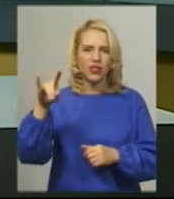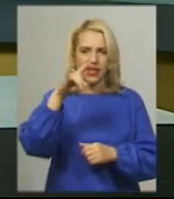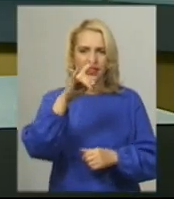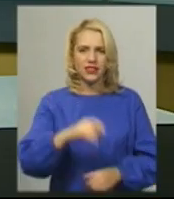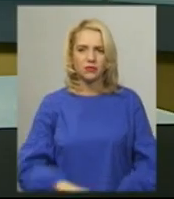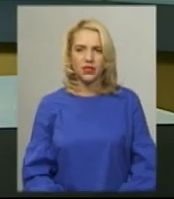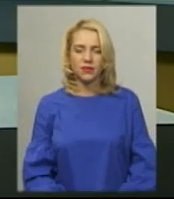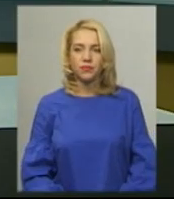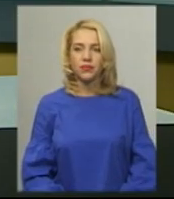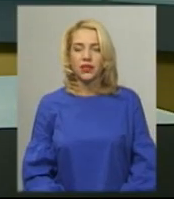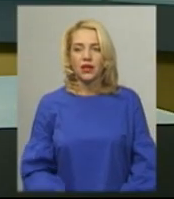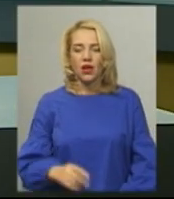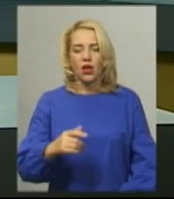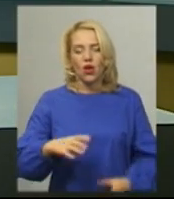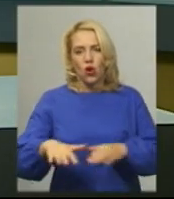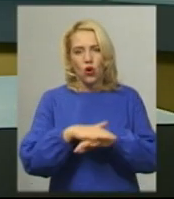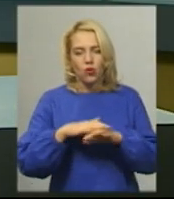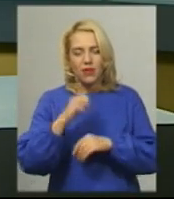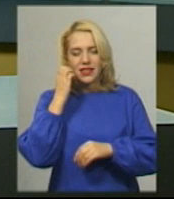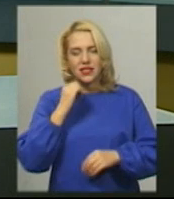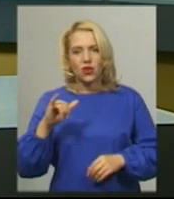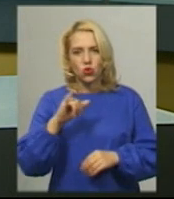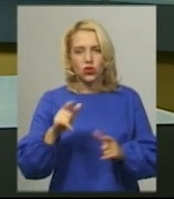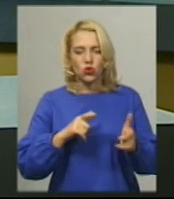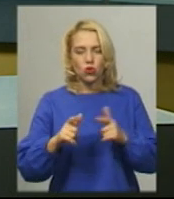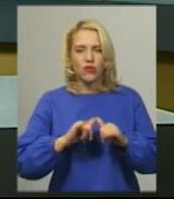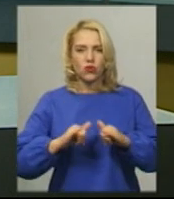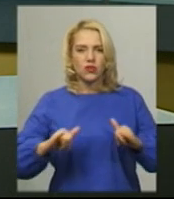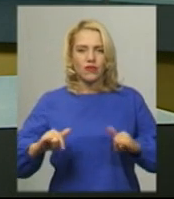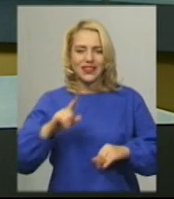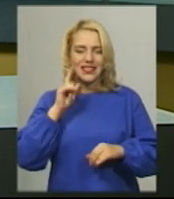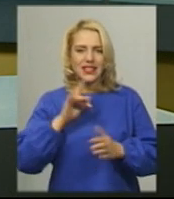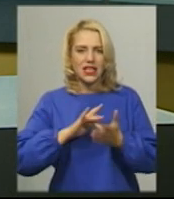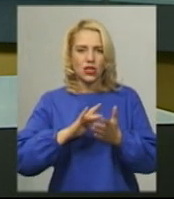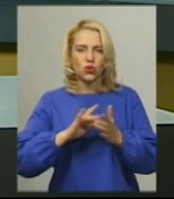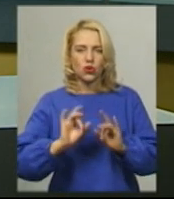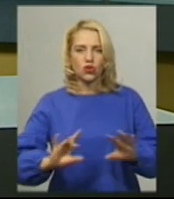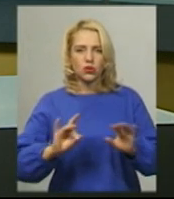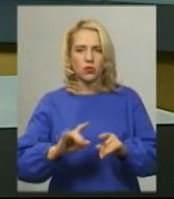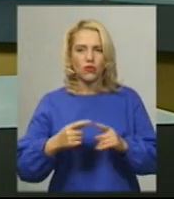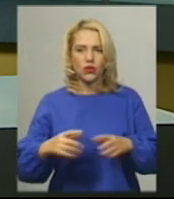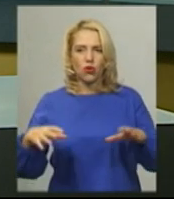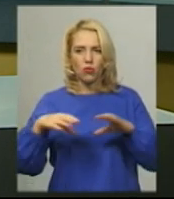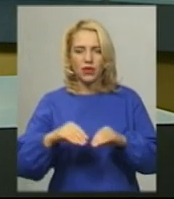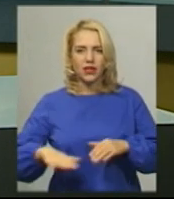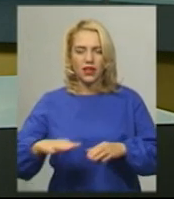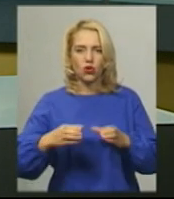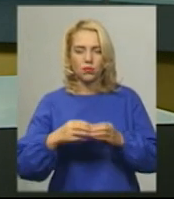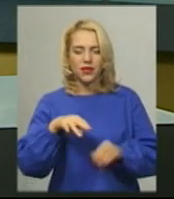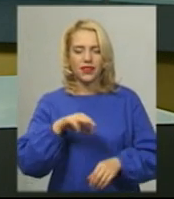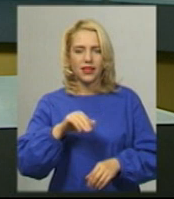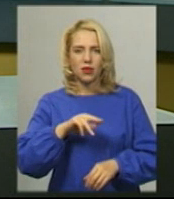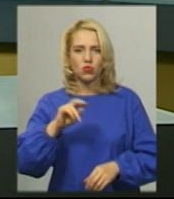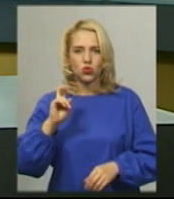Громада Старої Ушиці готова розвивати зелений туризм. Про це розповів голова об'єднаної тергромади краю Анатолій Тимчук. За його